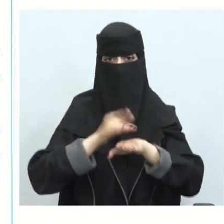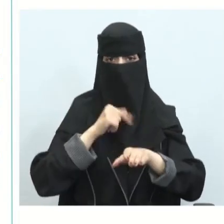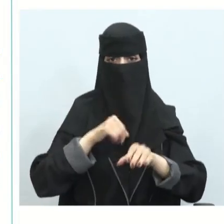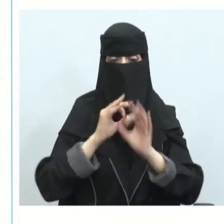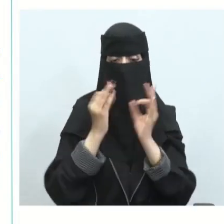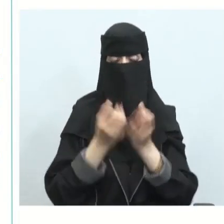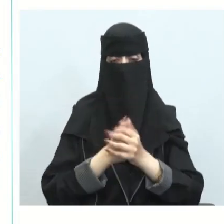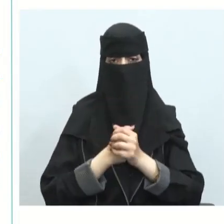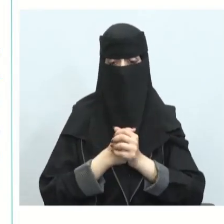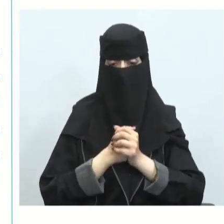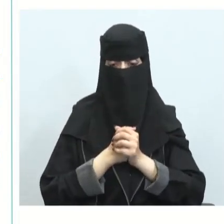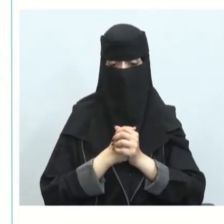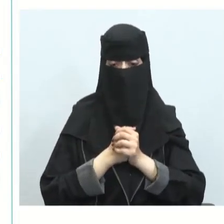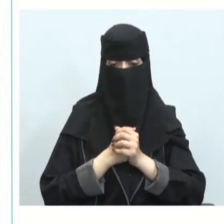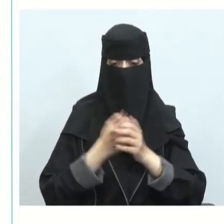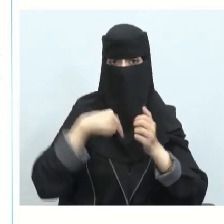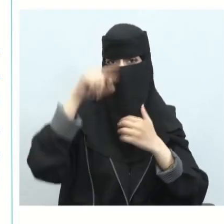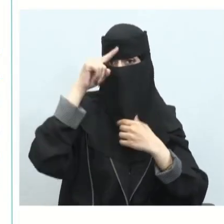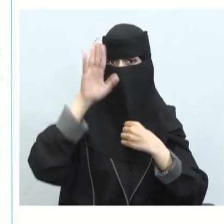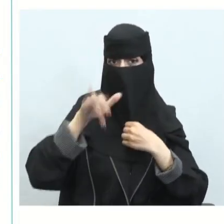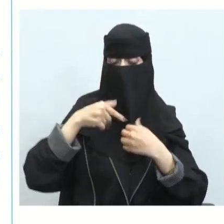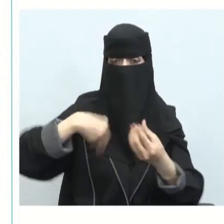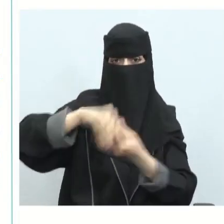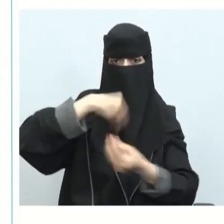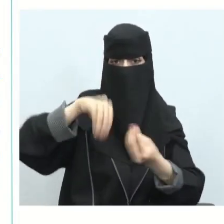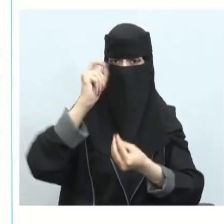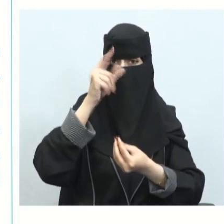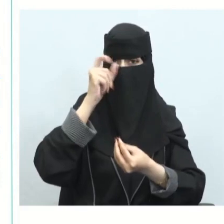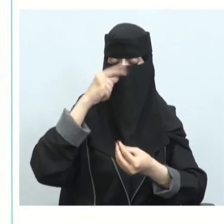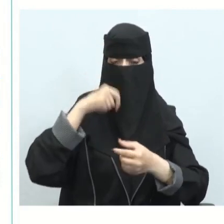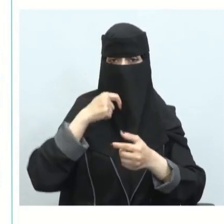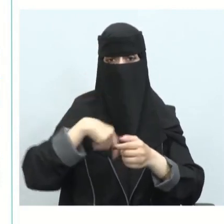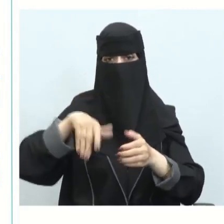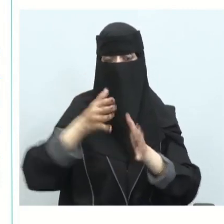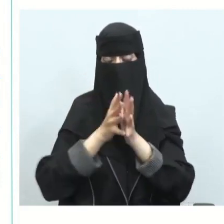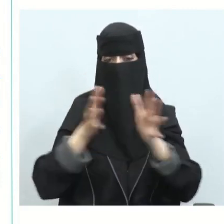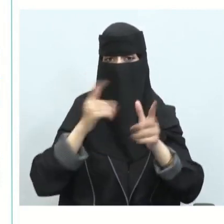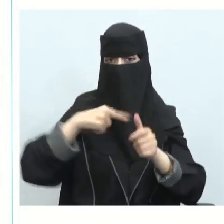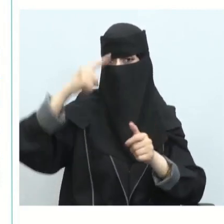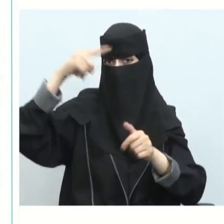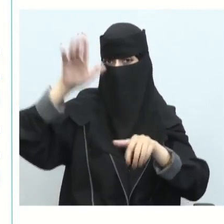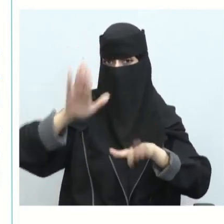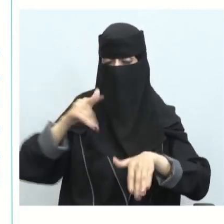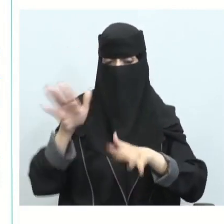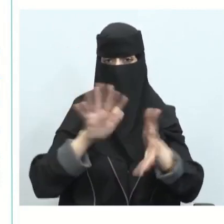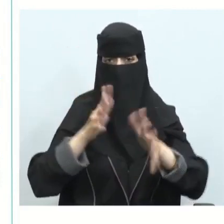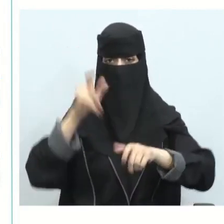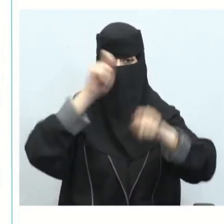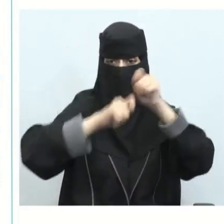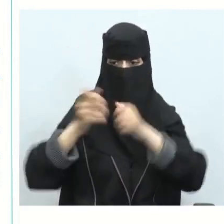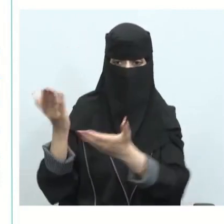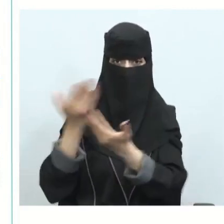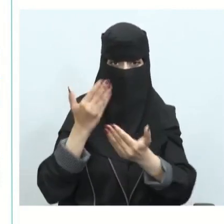فمثلا الحج هو أكبر مثال على ذلك يستقطب الحج أكثر من مليوني حاج سنويا